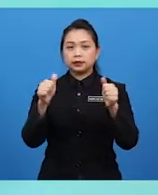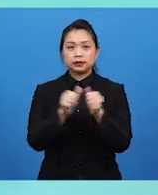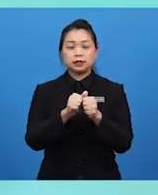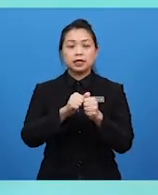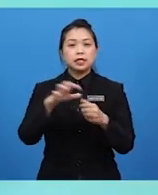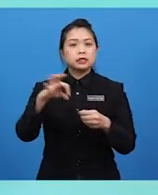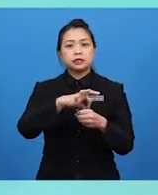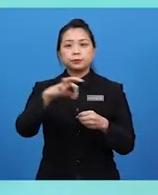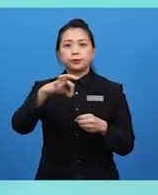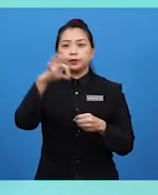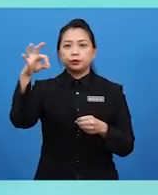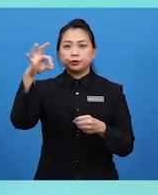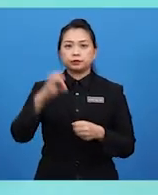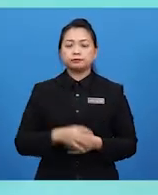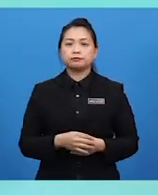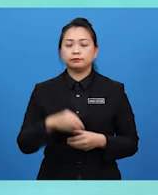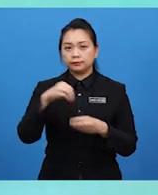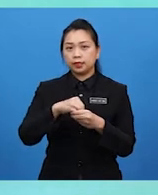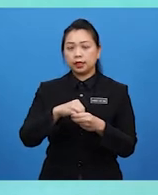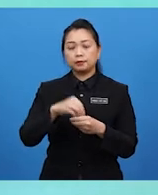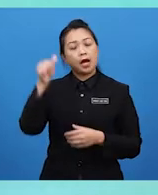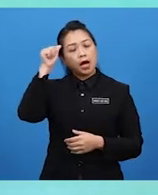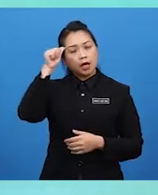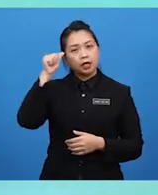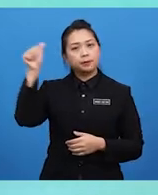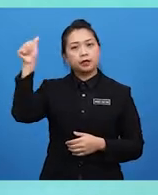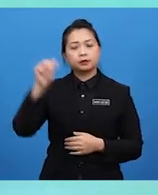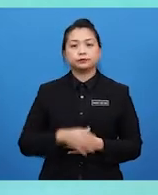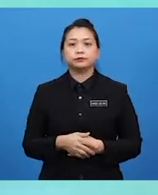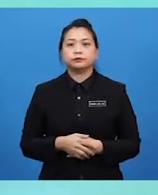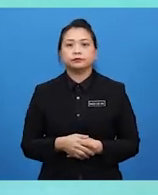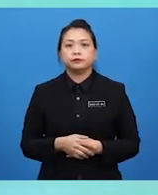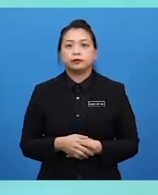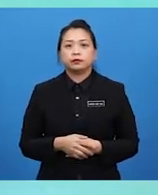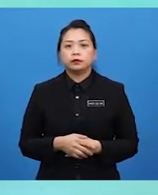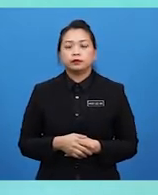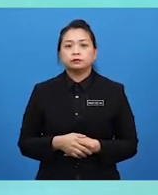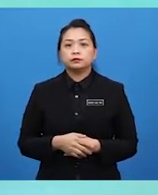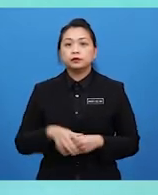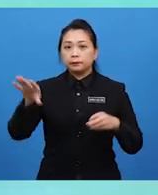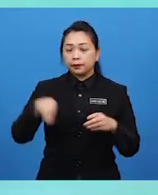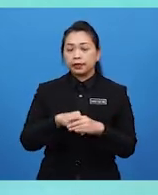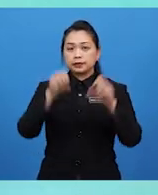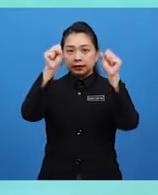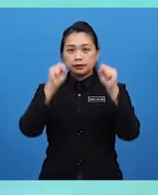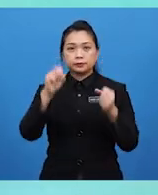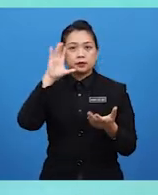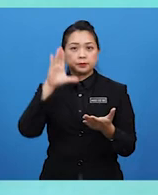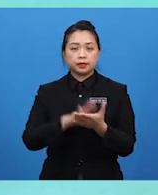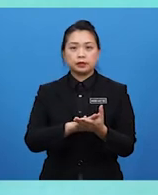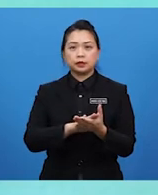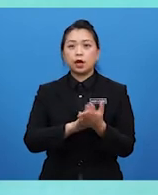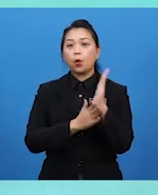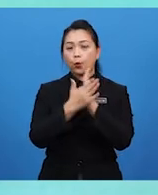spiritual atau tata cara dalam keakamaan. Okey. Ya. Ritual ini melibatkan sistem